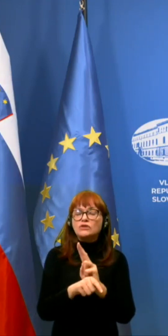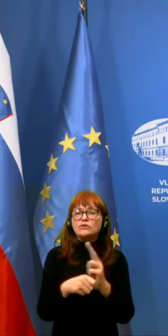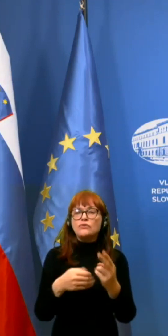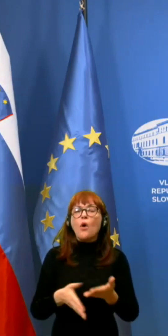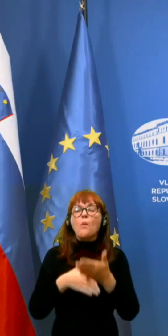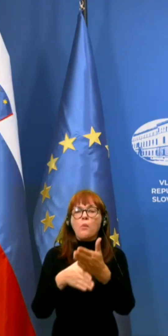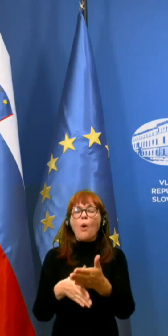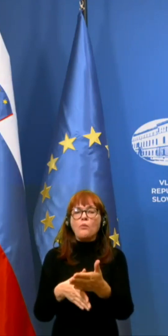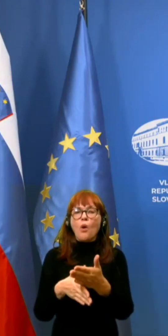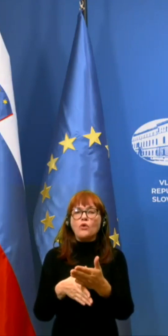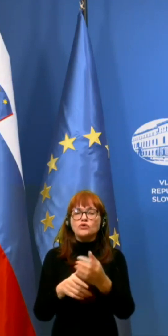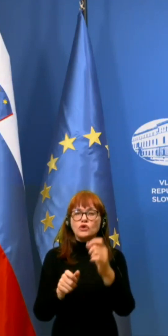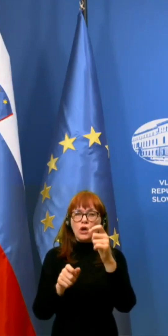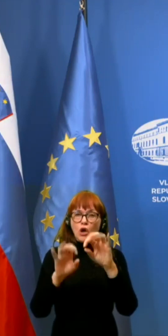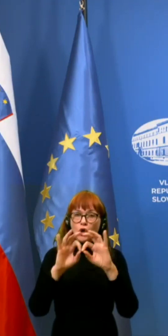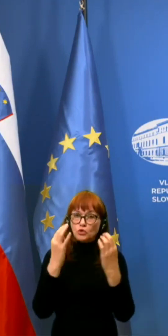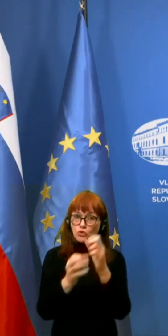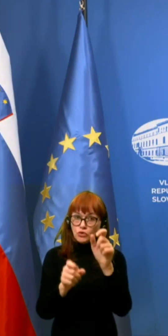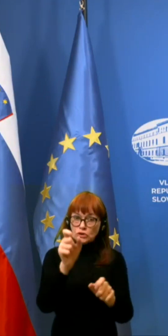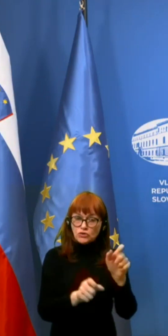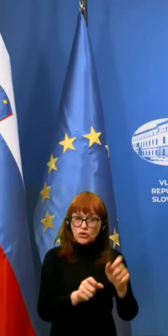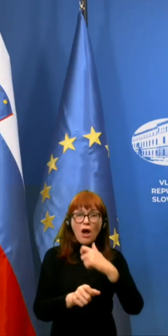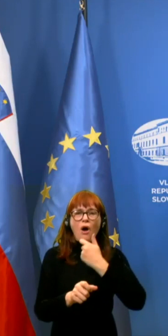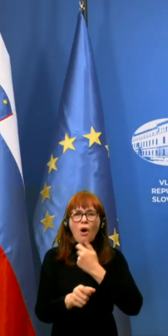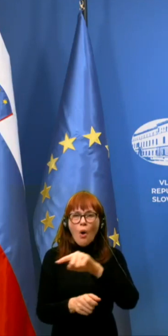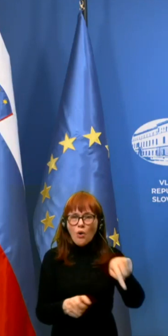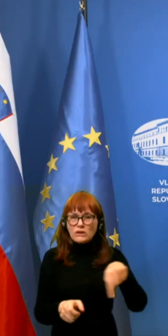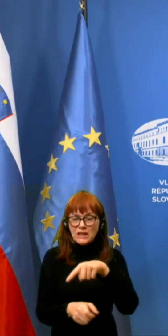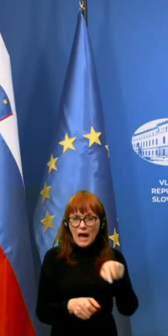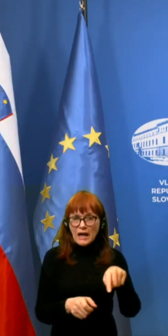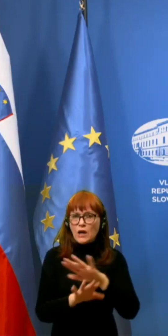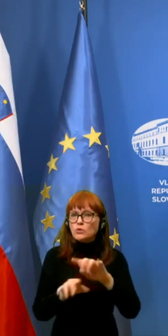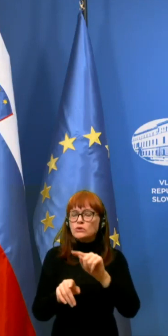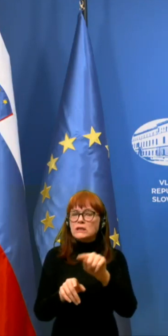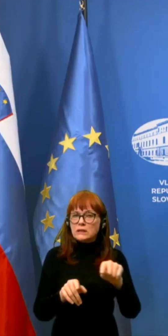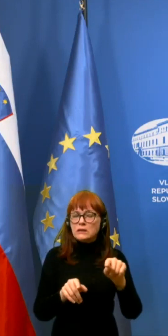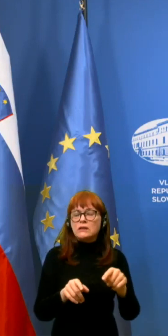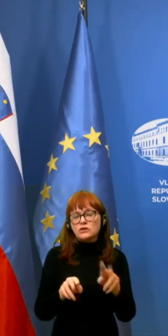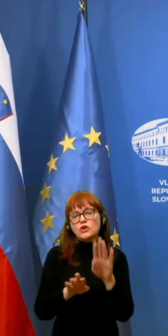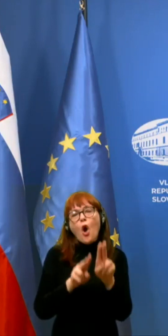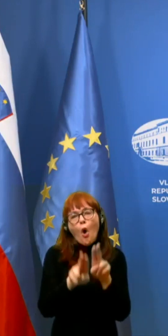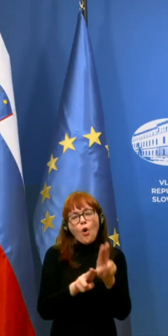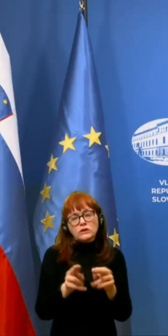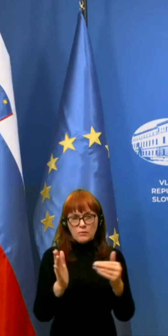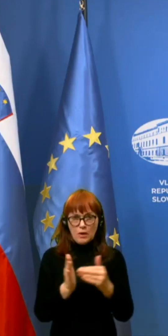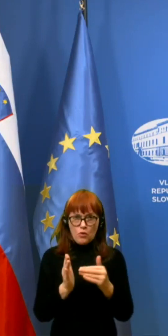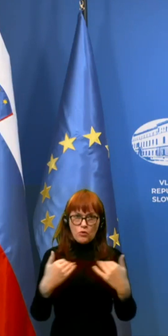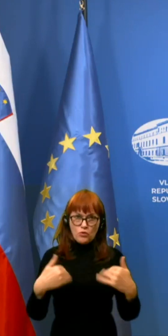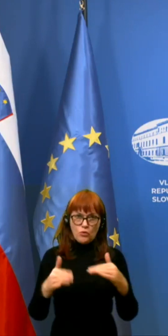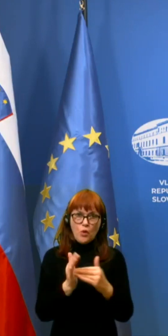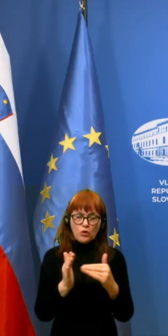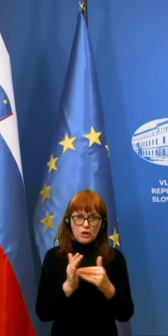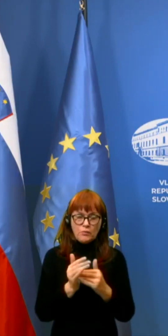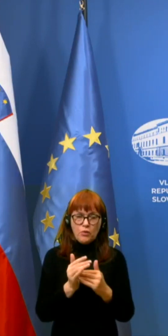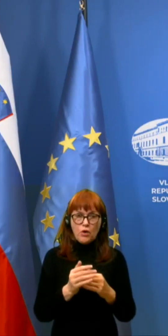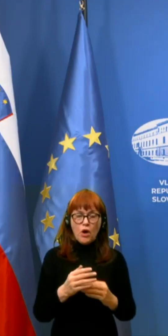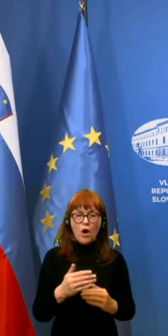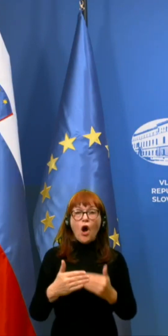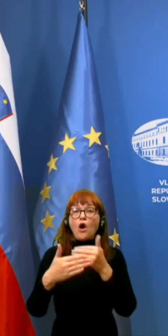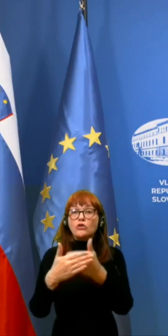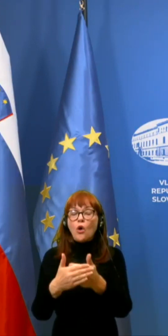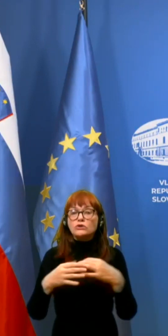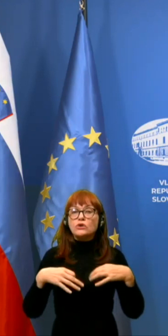družinskih članjev, ustaneljih oziroma vseh tistih, ki seveda tako v skrbo potrebujejo, dostop do